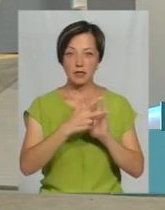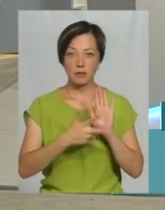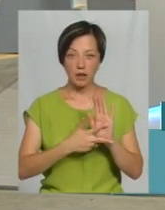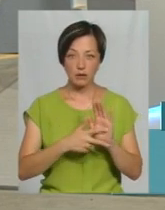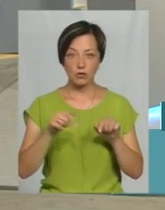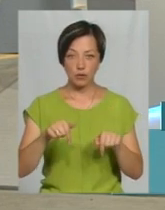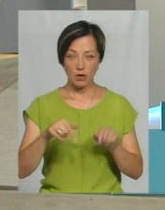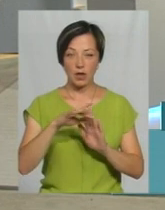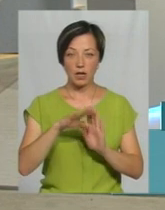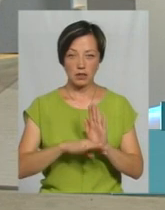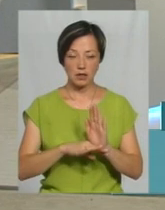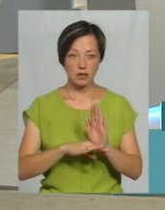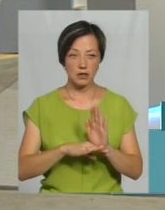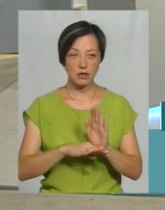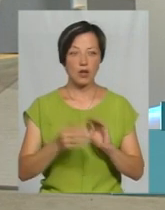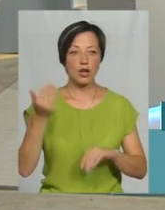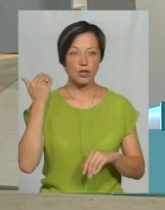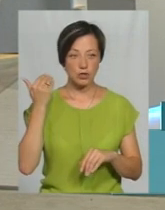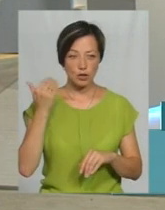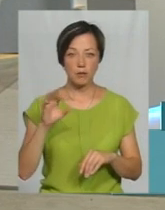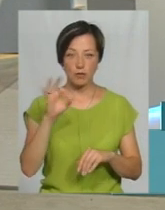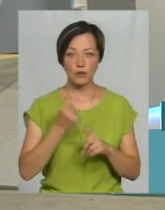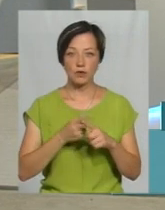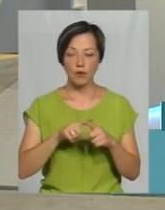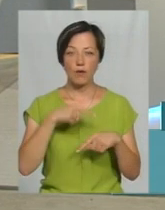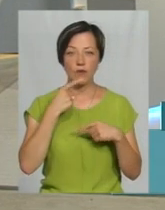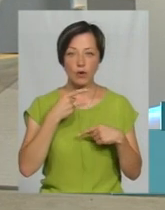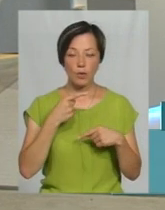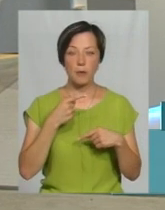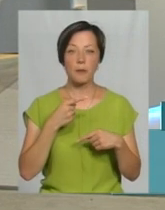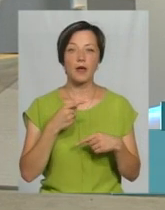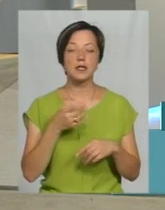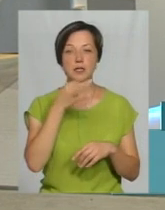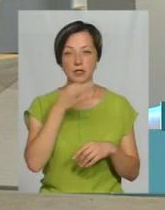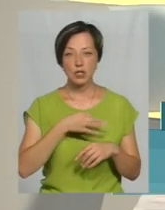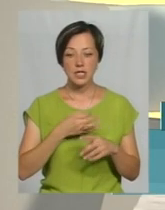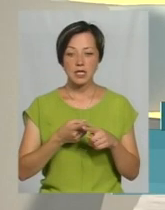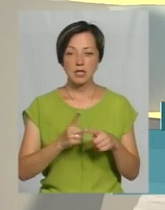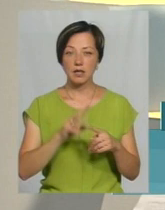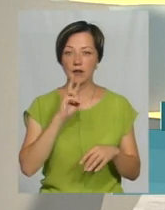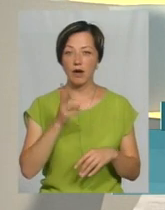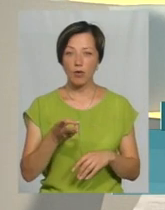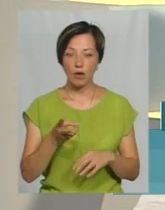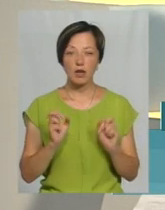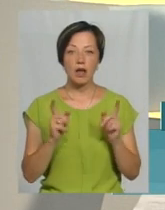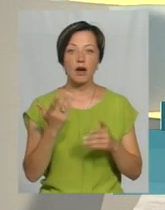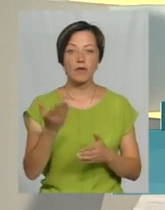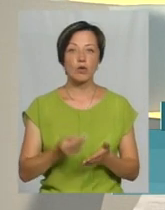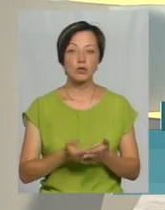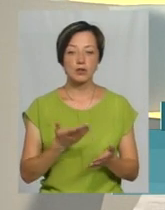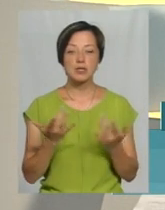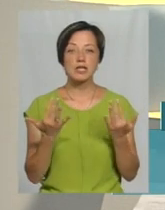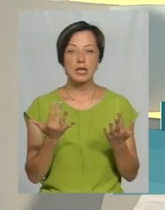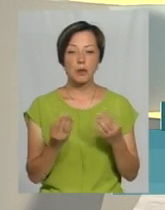реєстр, А, про реєстр, чутернішно. Я про нього і говорила. А то скажіть, от за цих два роки, а як ви оцінюєте,